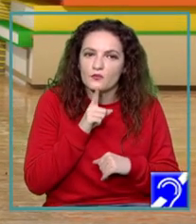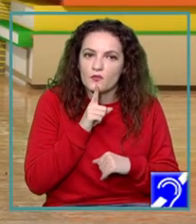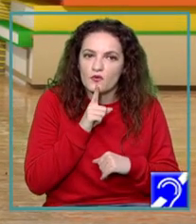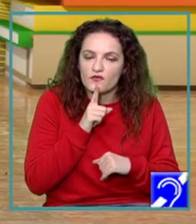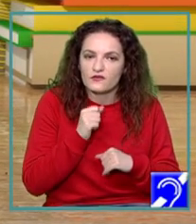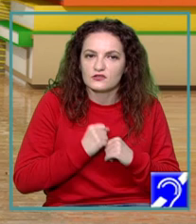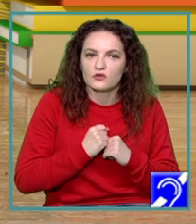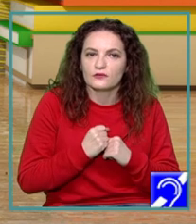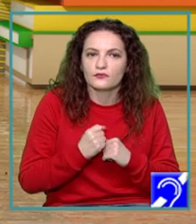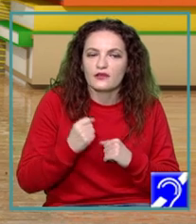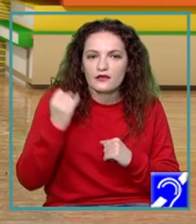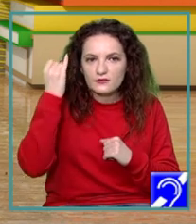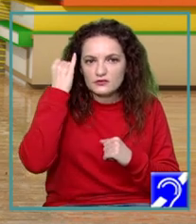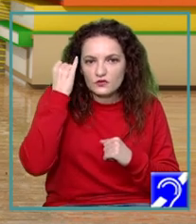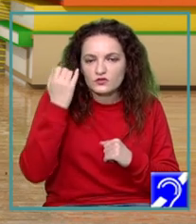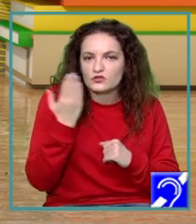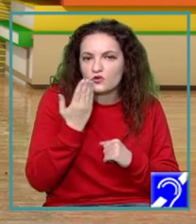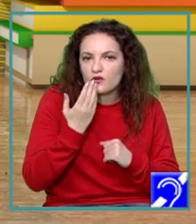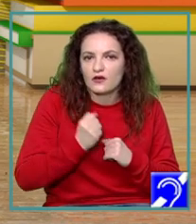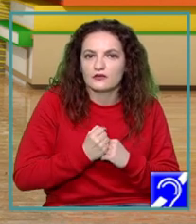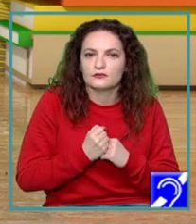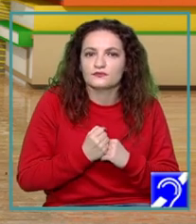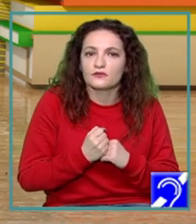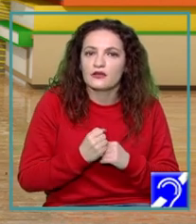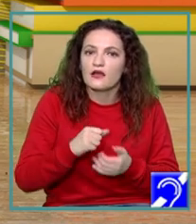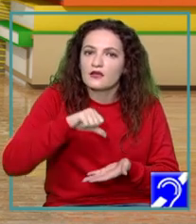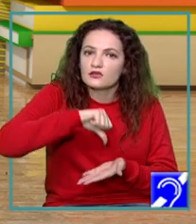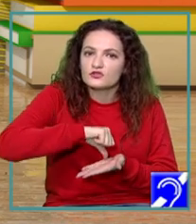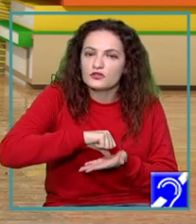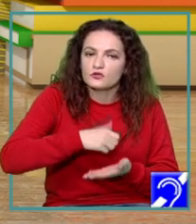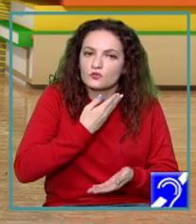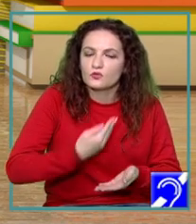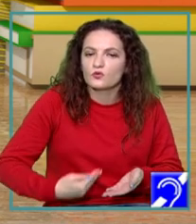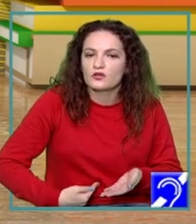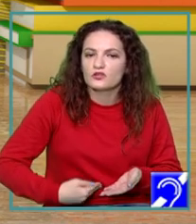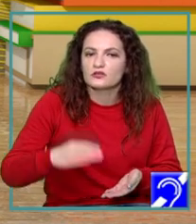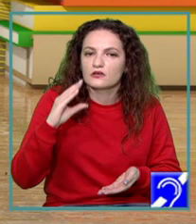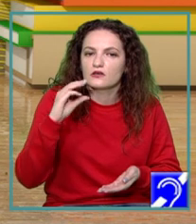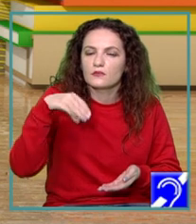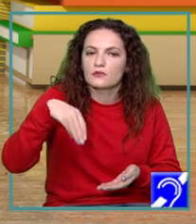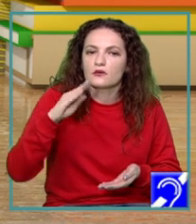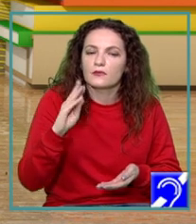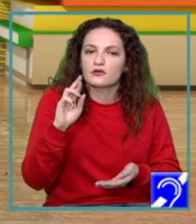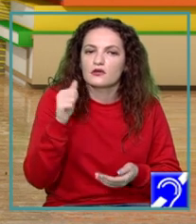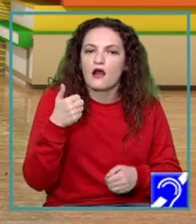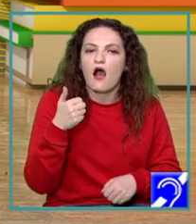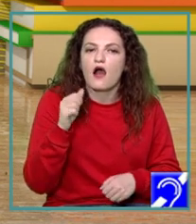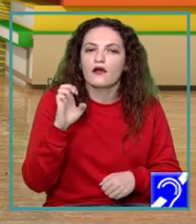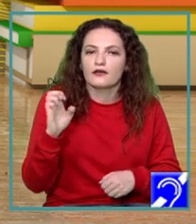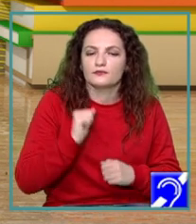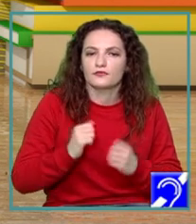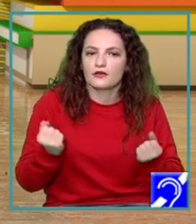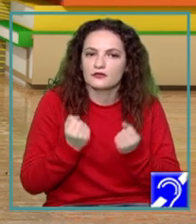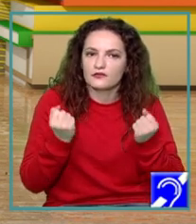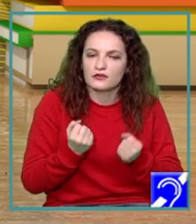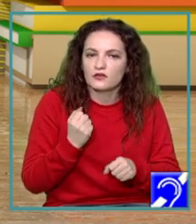Radu și sunt profesor consilier școlar la Centrul Municipiului București de Resurse și Asistență Educațională, iar activitatea